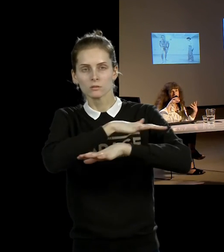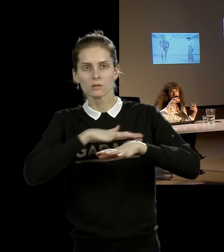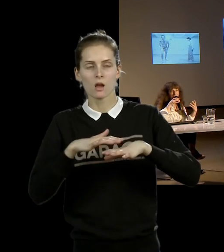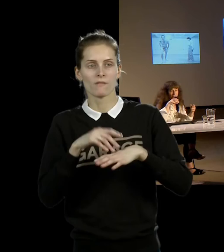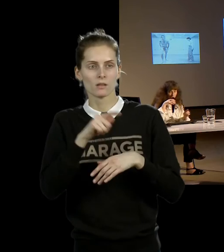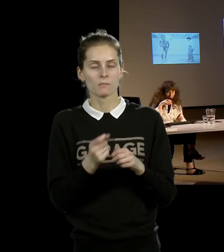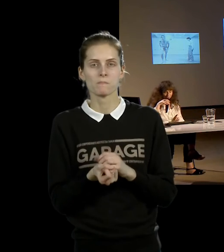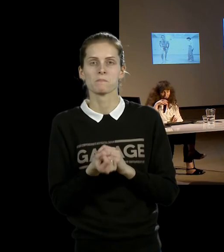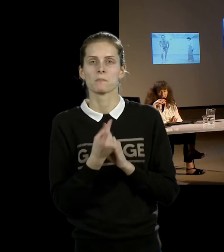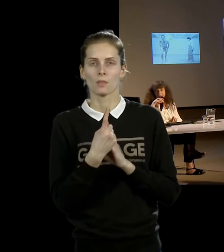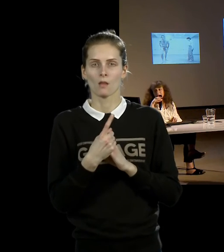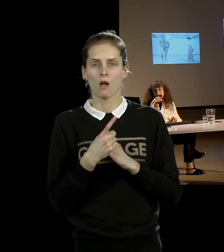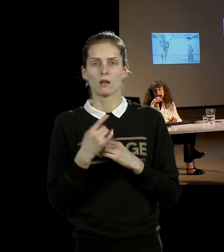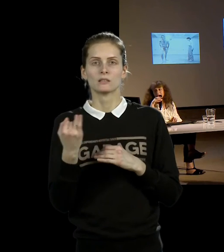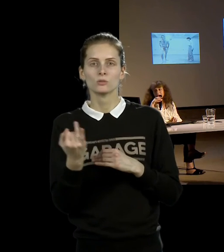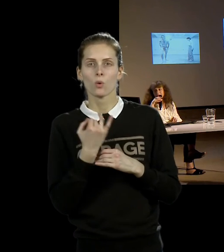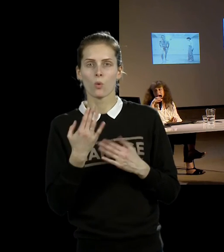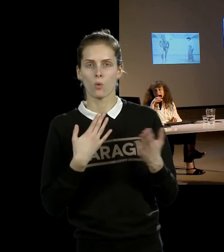история. Возникает история их отношений.